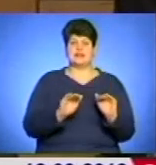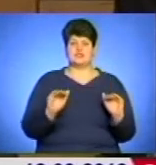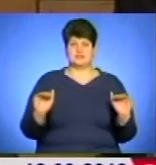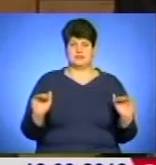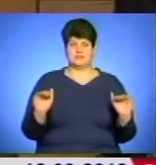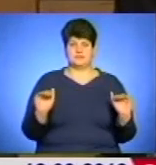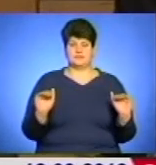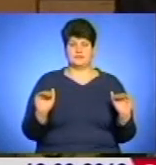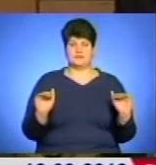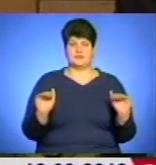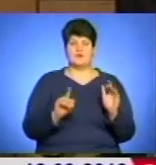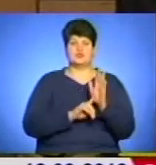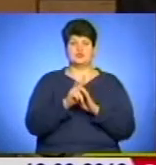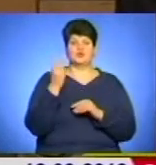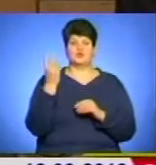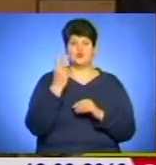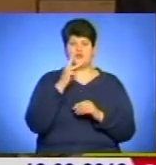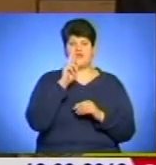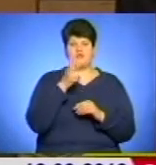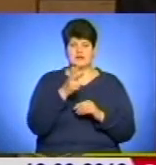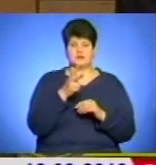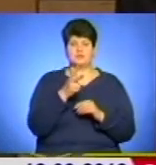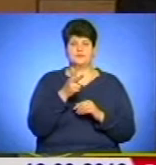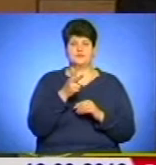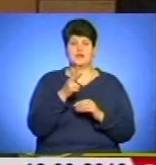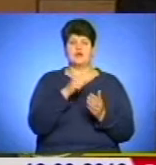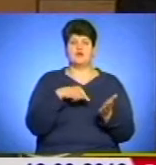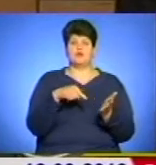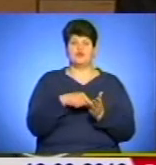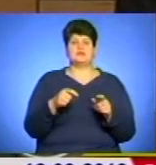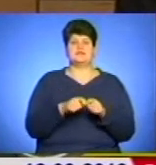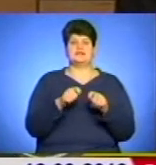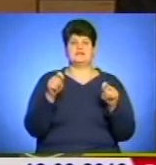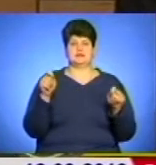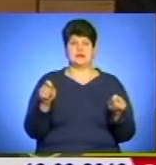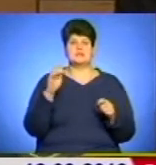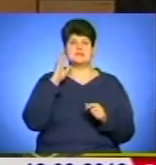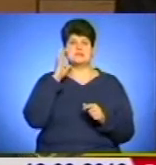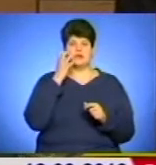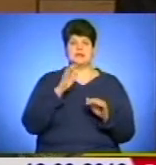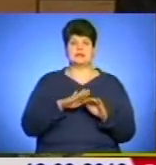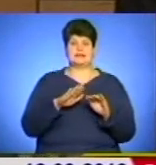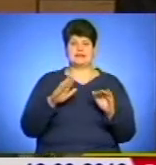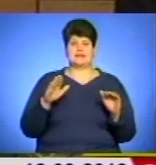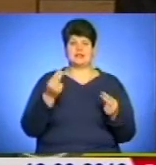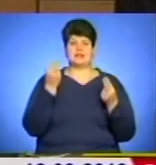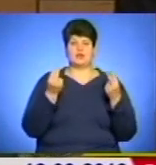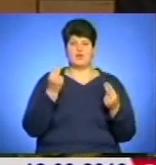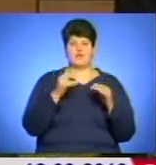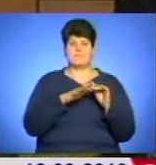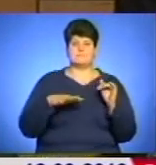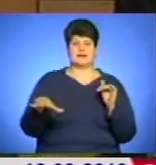початок другого кварталу, ми в місті відкриємо серйозний дитячий ігровий майданчик,